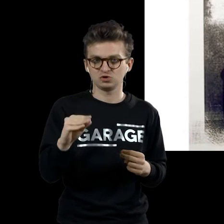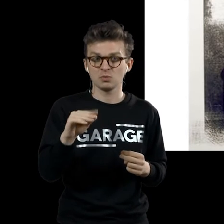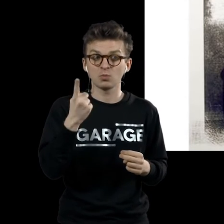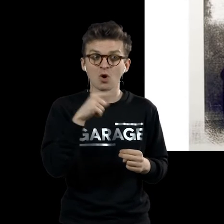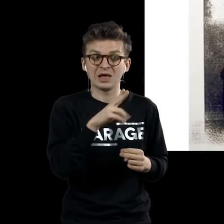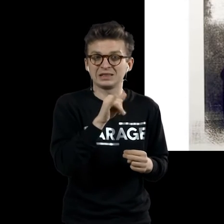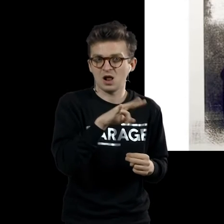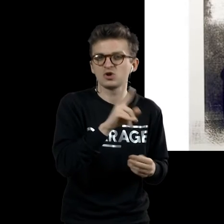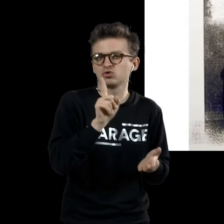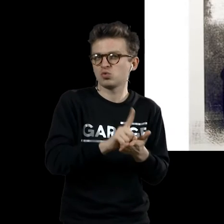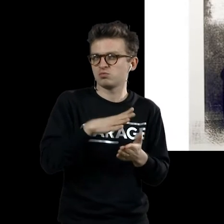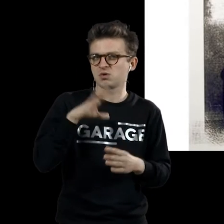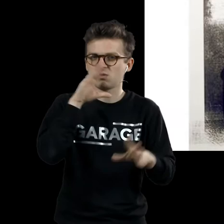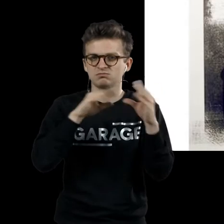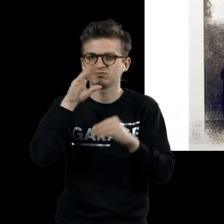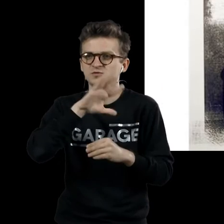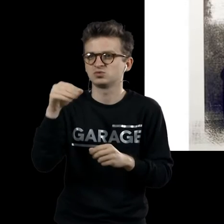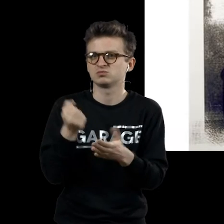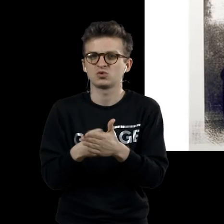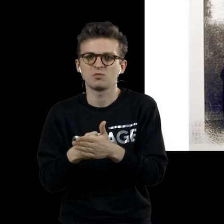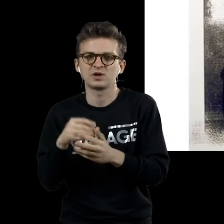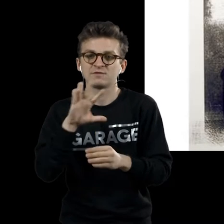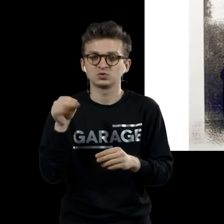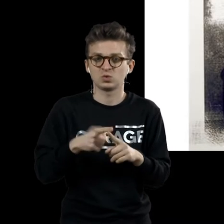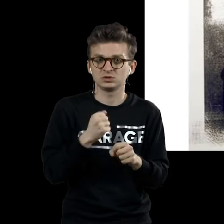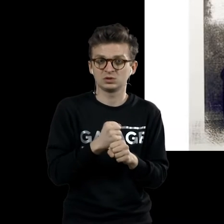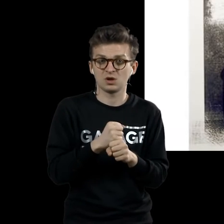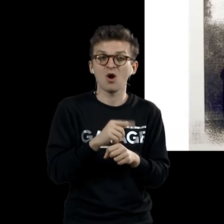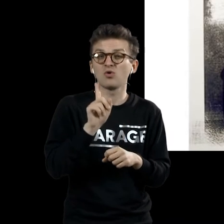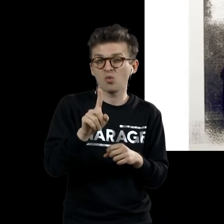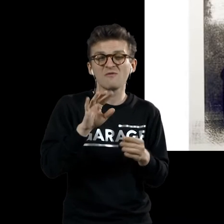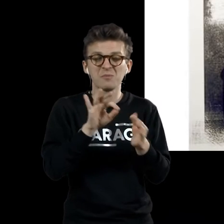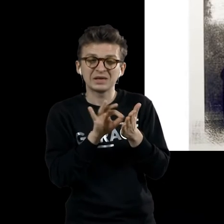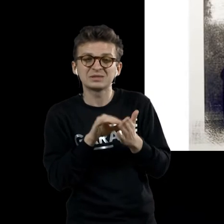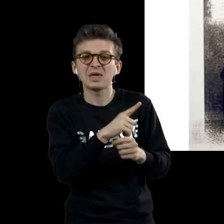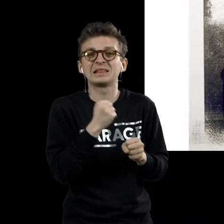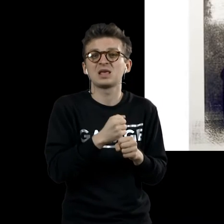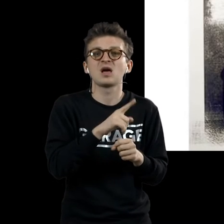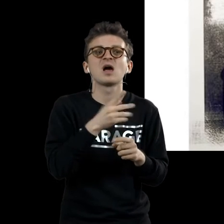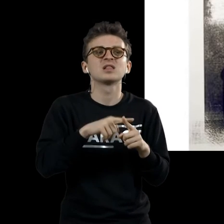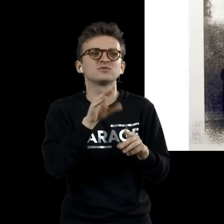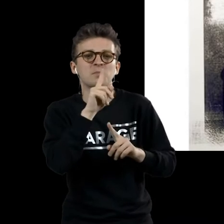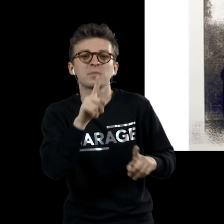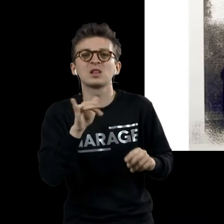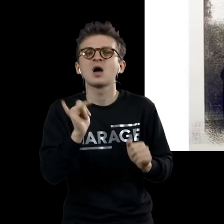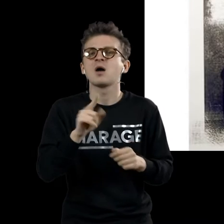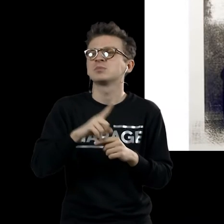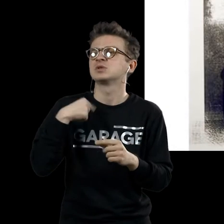должен был быть преуспевающим, вопреки тому, что он, вроде бы, делал все для того, чтобы не быть преуспевающим, быть непонятным.